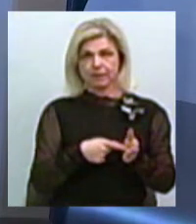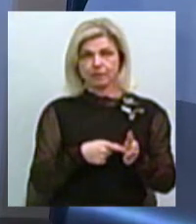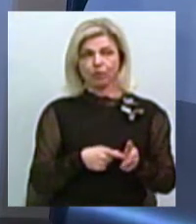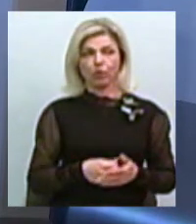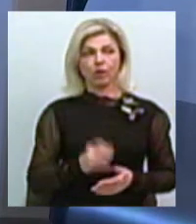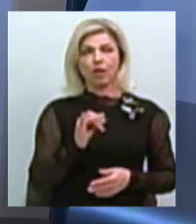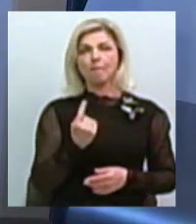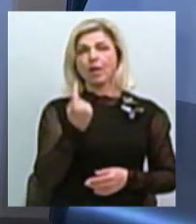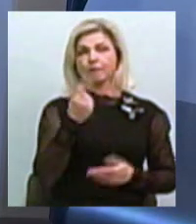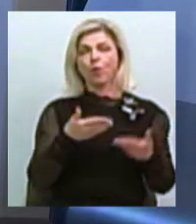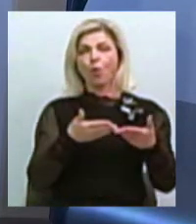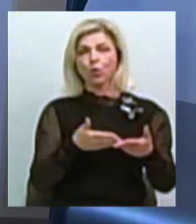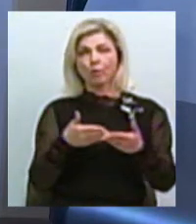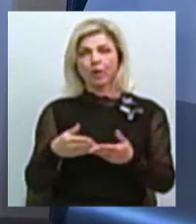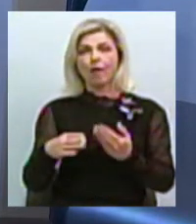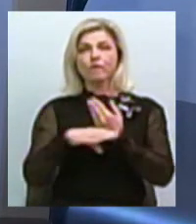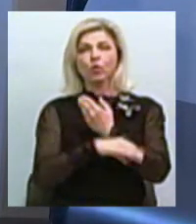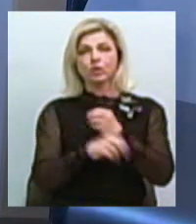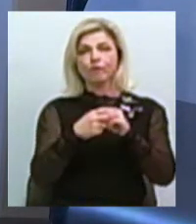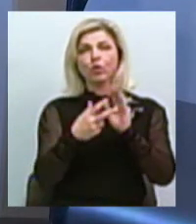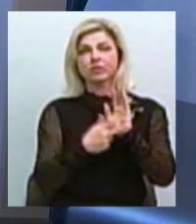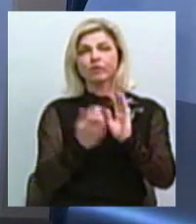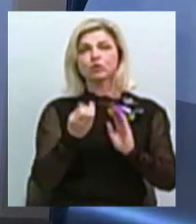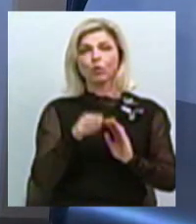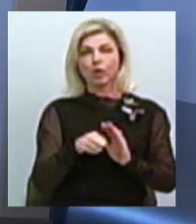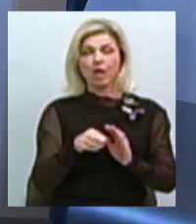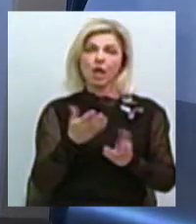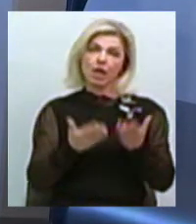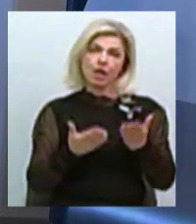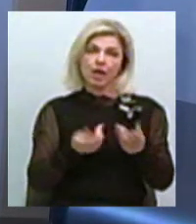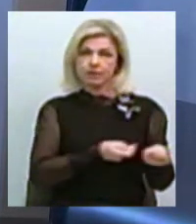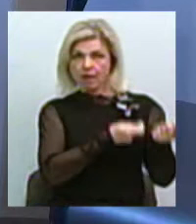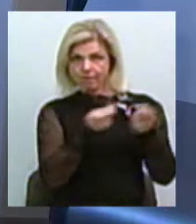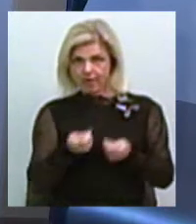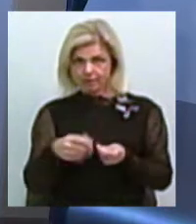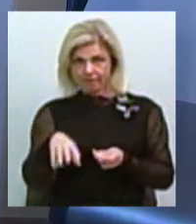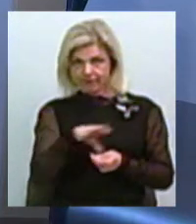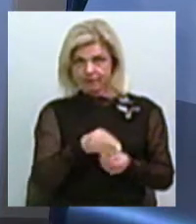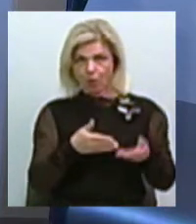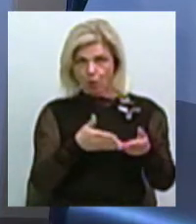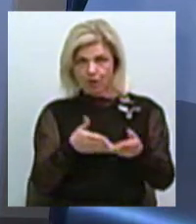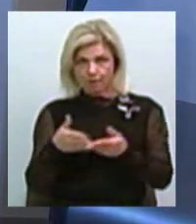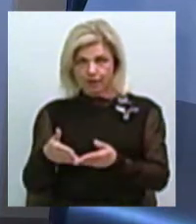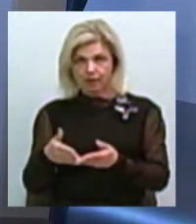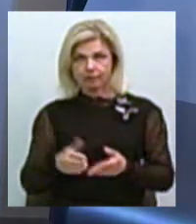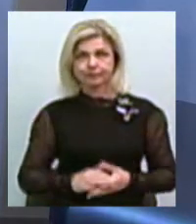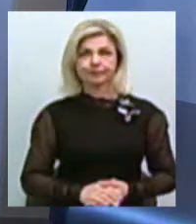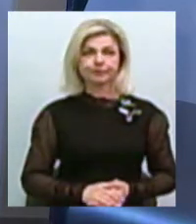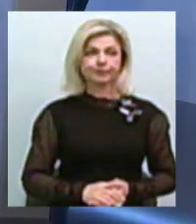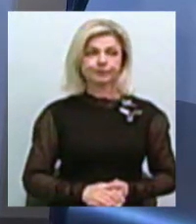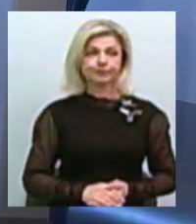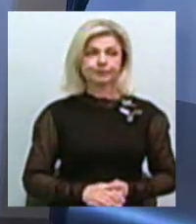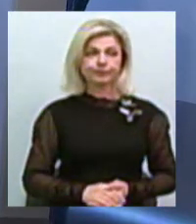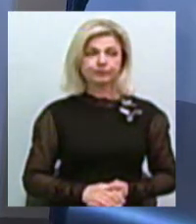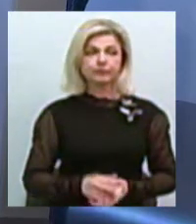кораблі у кінці XVIII століття? Не взагалі їх всіх завезли із… Що стосується саме,